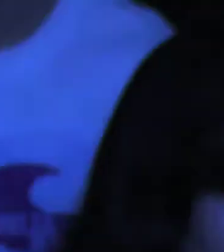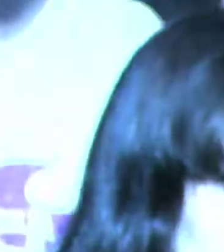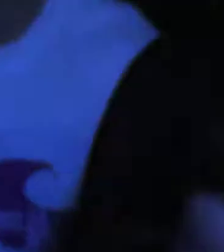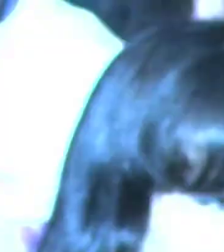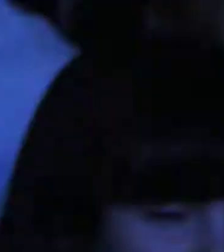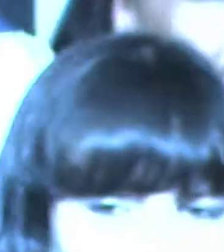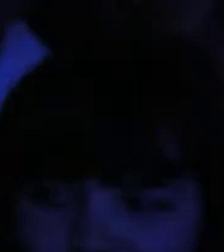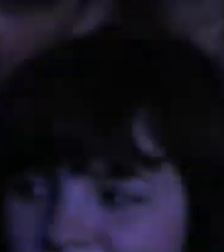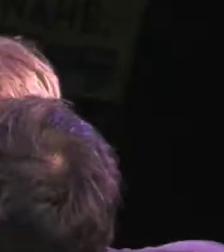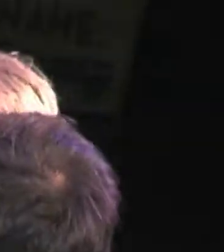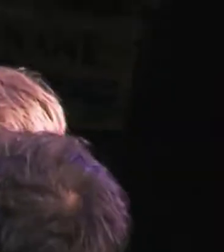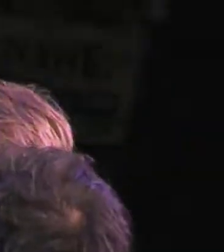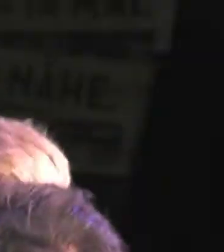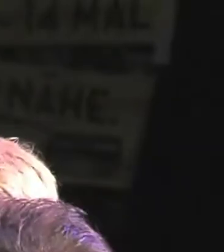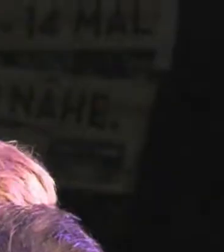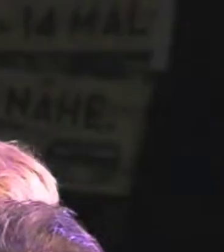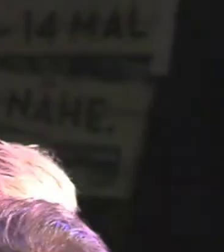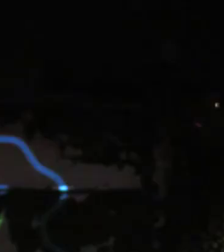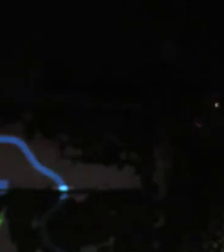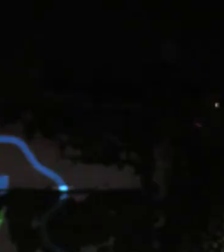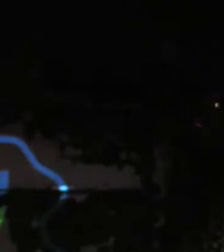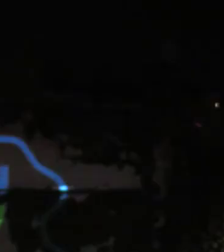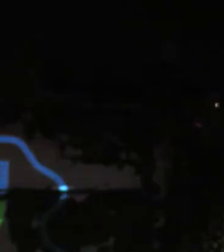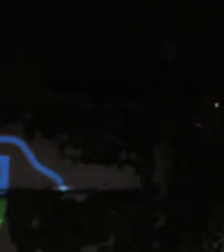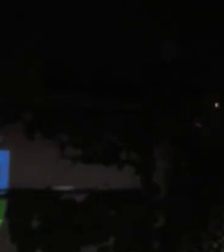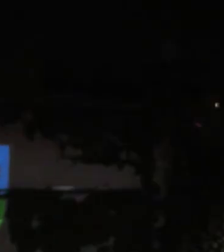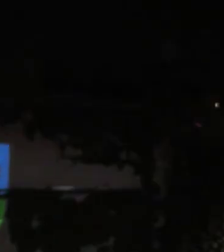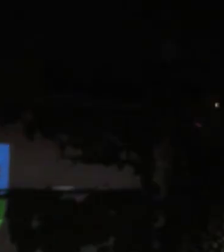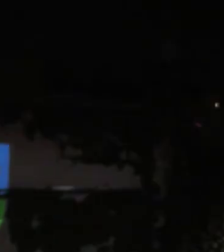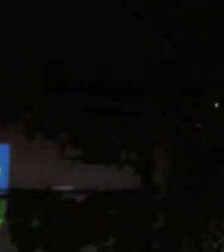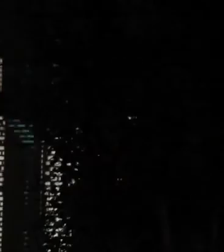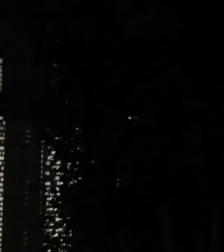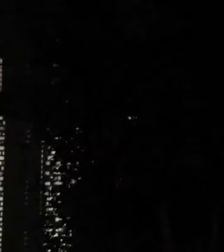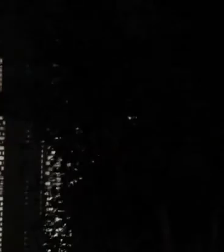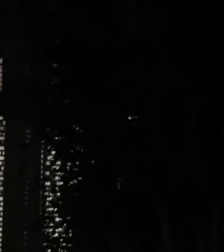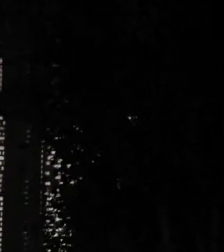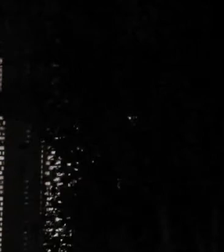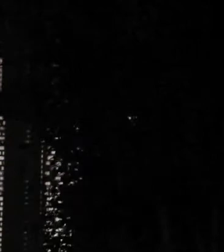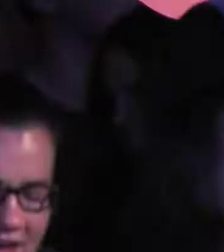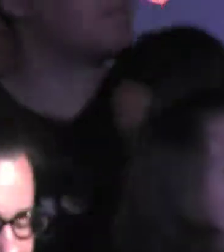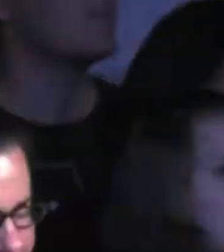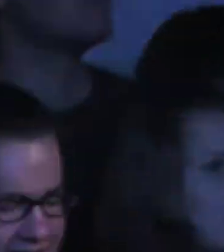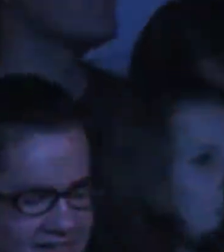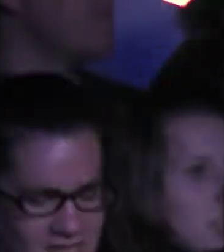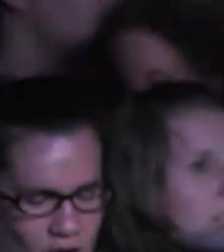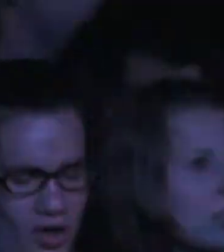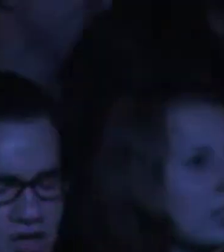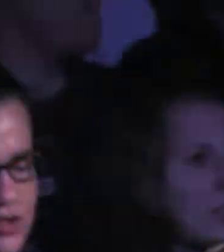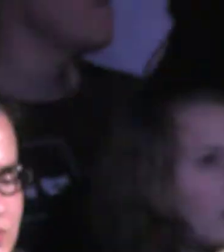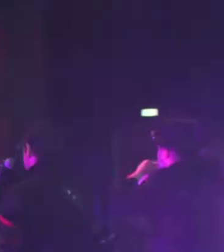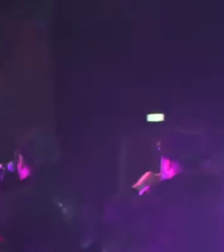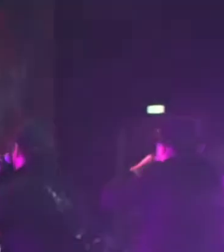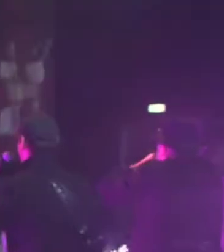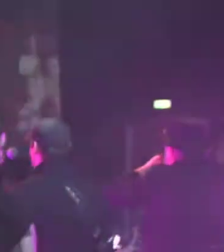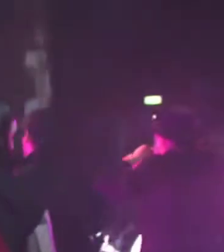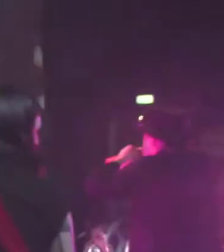Gop, Bis zum nächsten Mal.